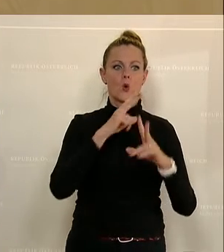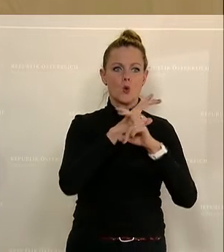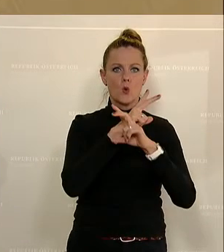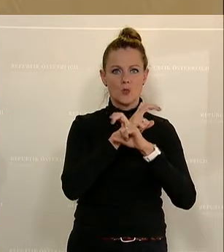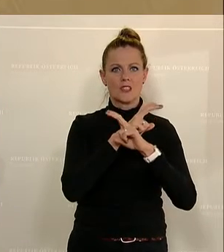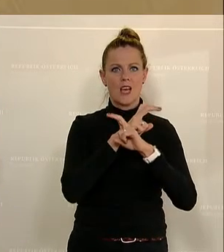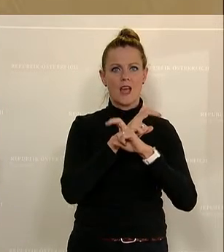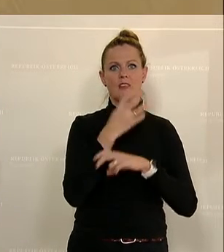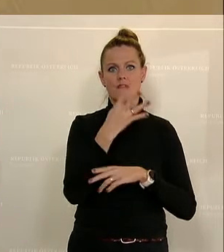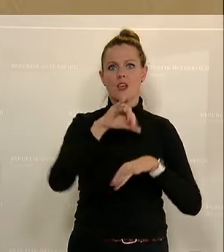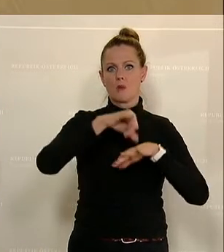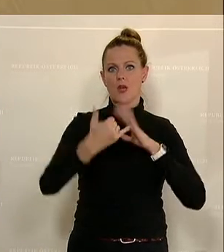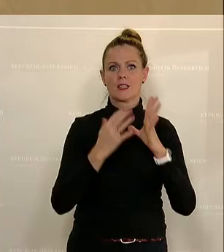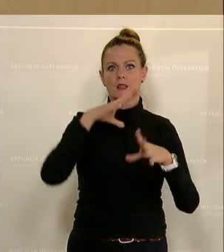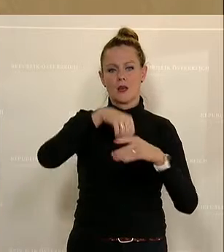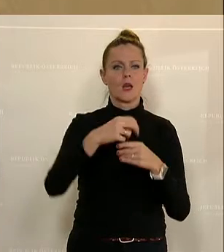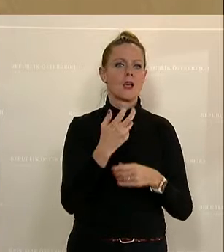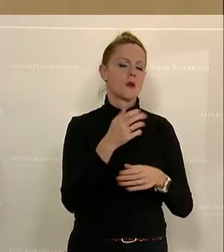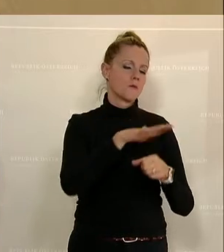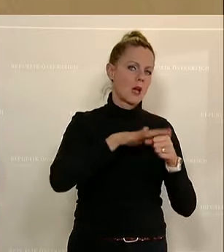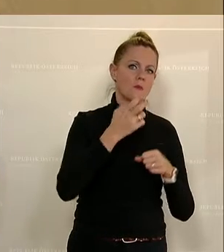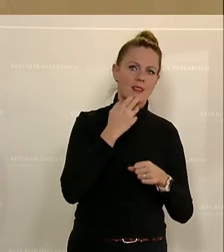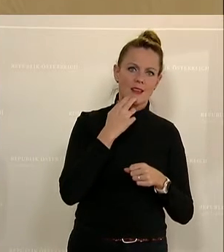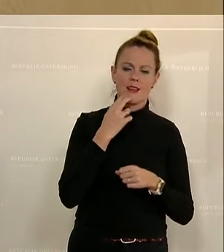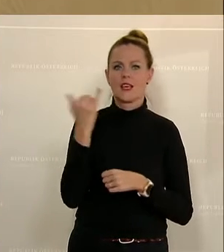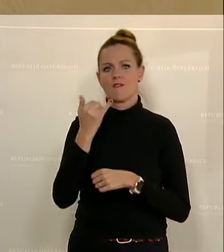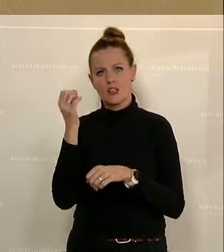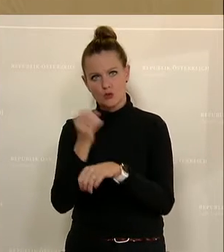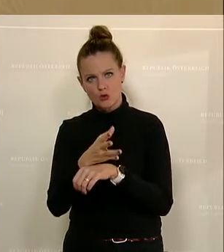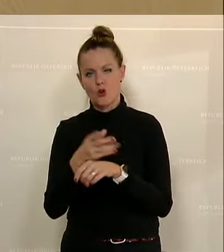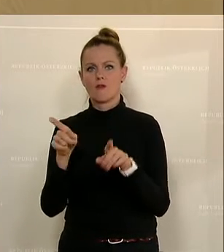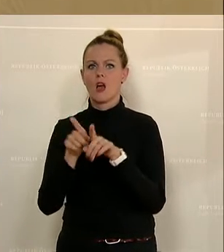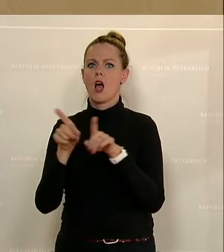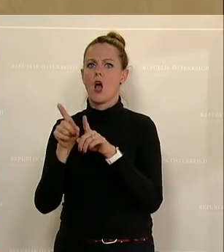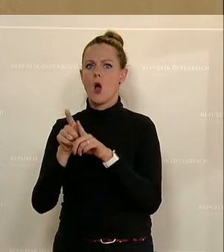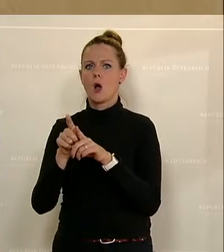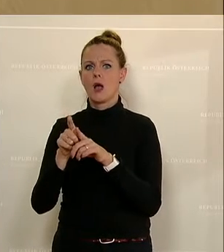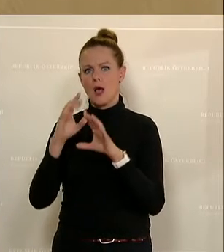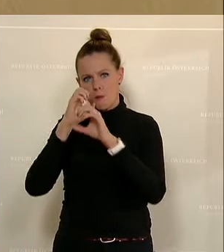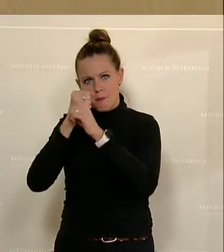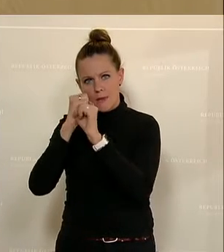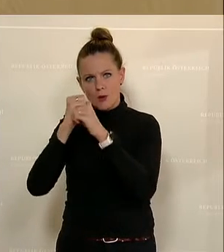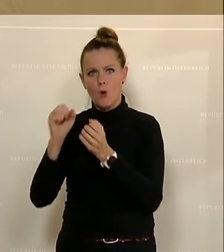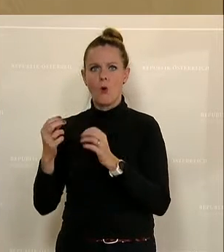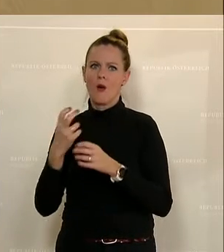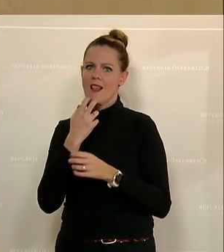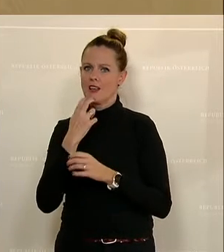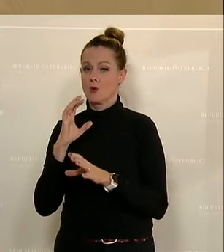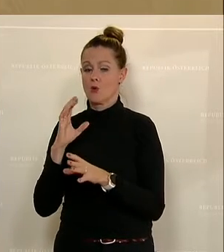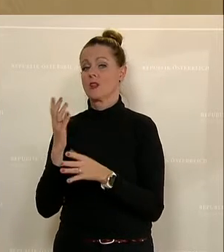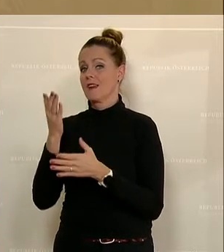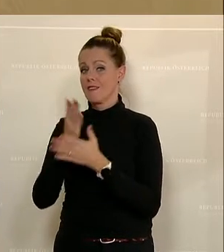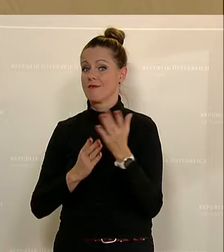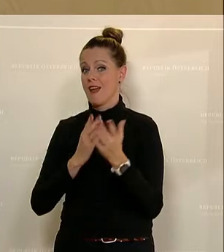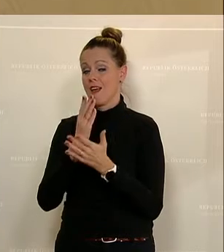Projekten, einerseits im Bereich der Batterie, im Bereich Wasserstoff, aber auch im Bereich der Mikroelektronik Teil von diesen Projekten.